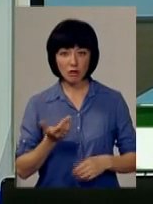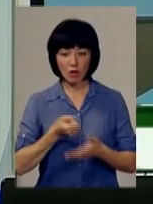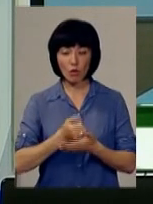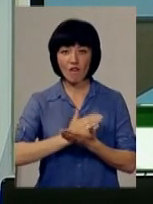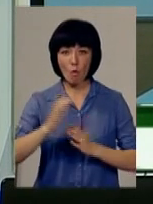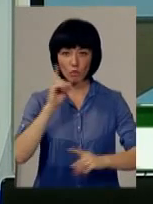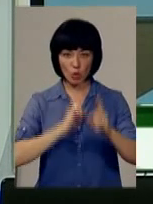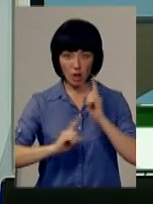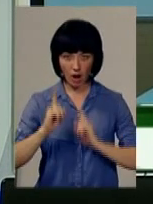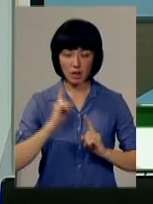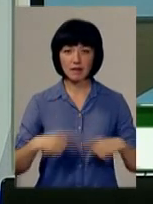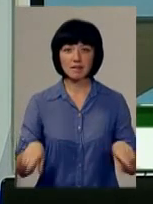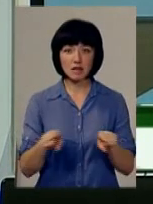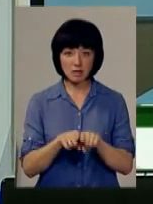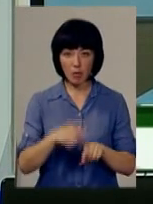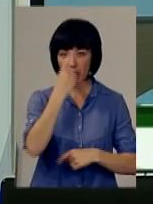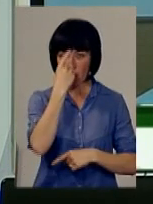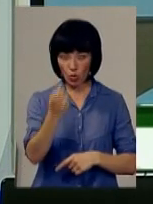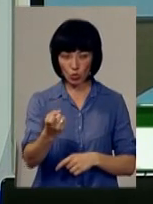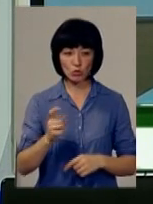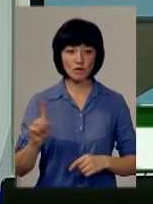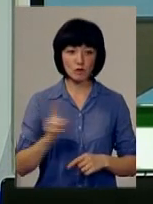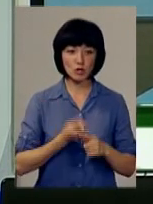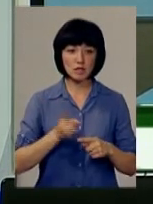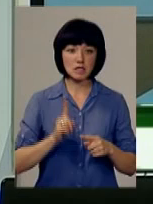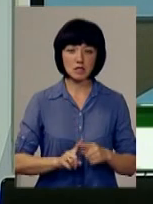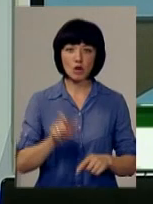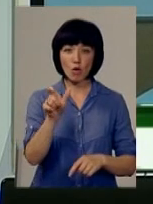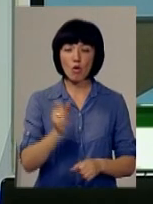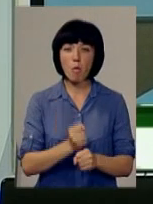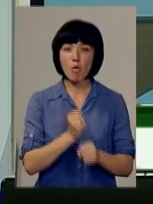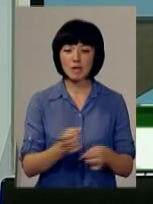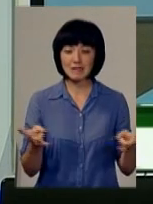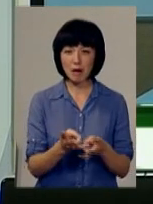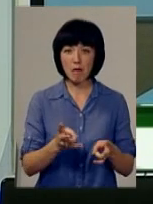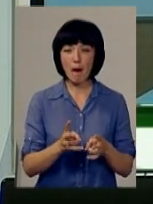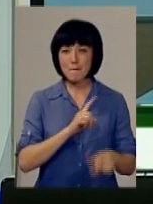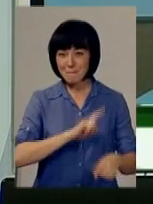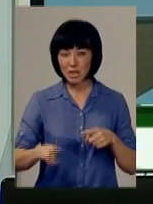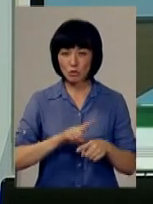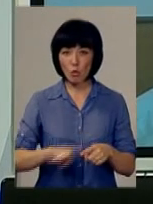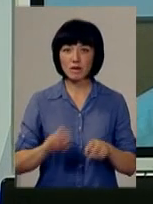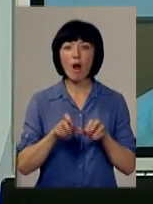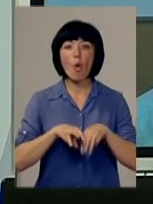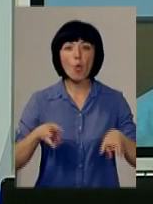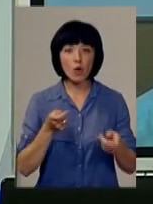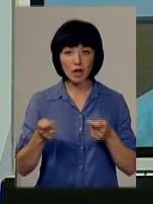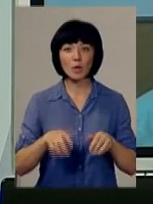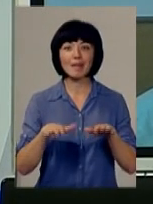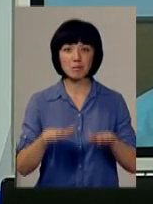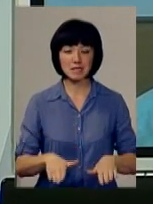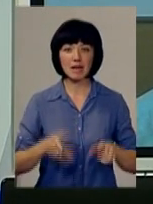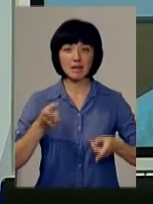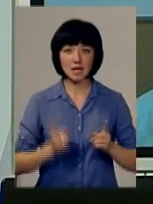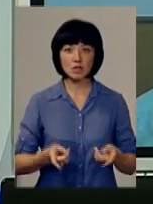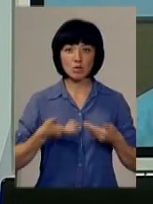Верховної Ради щорічному посланні, так само наголошував, що ці роботи треба прискорити, як уряду, так і на місцях. Тому що, дійсно,